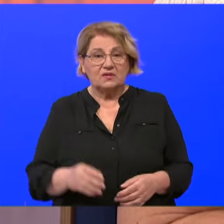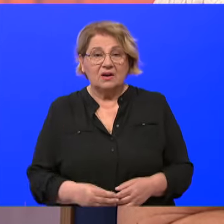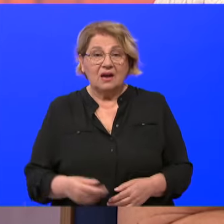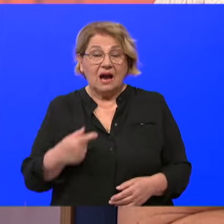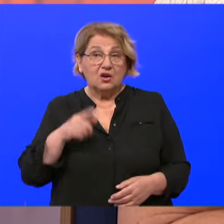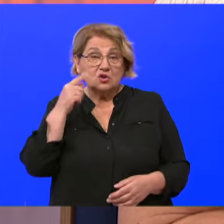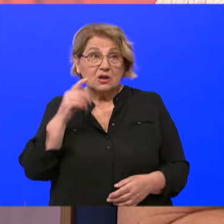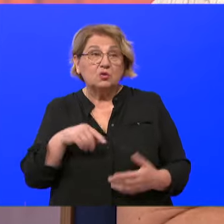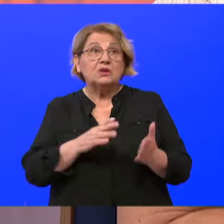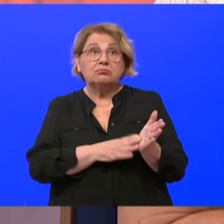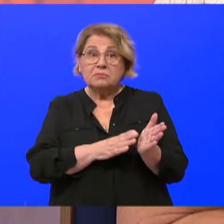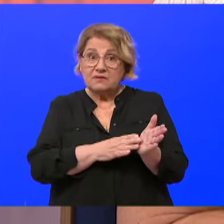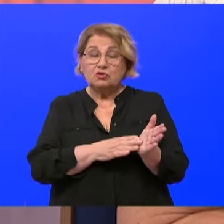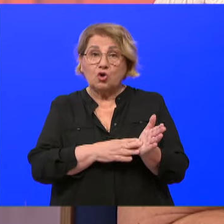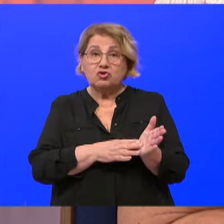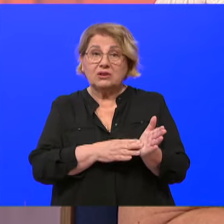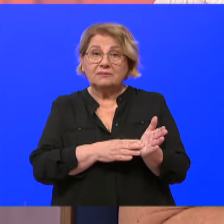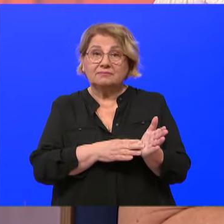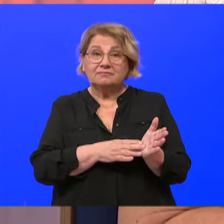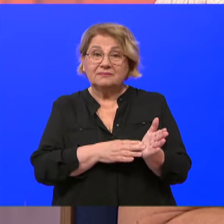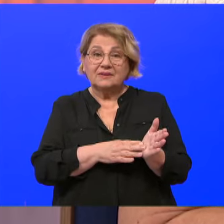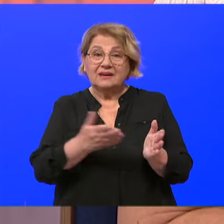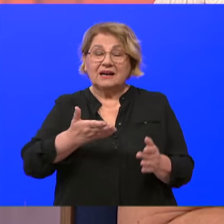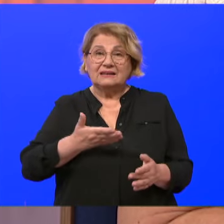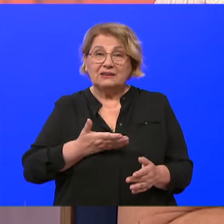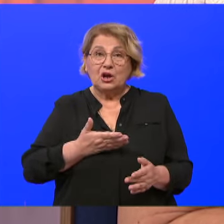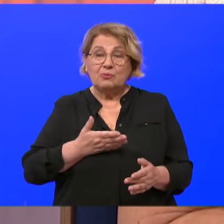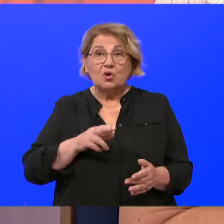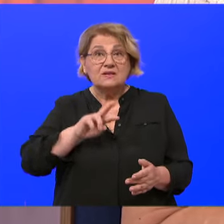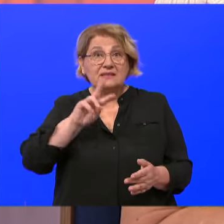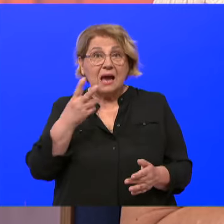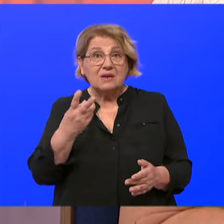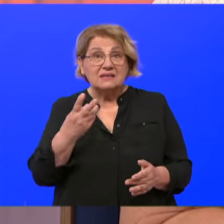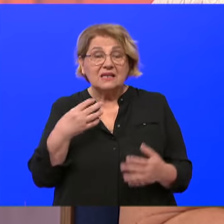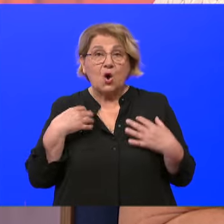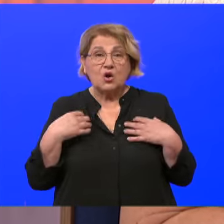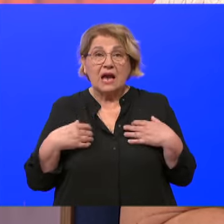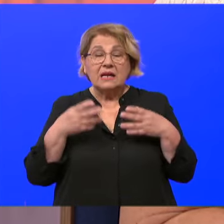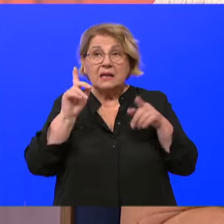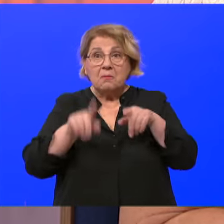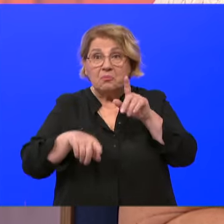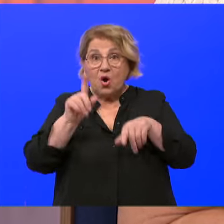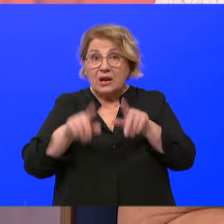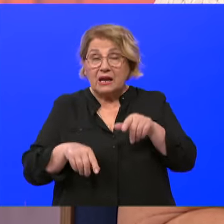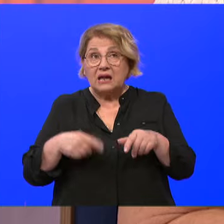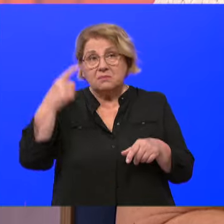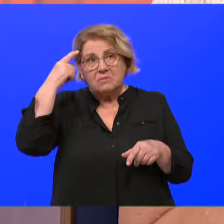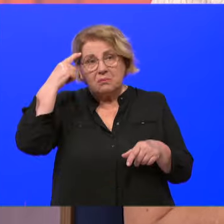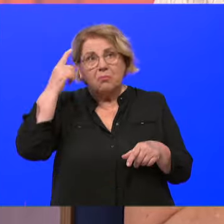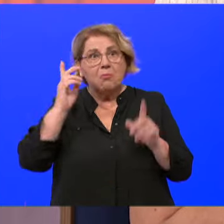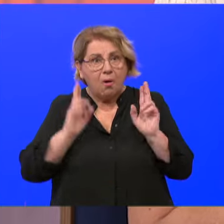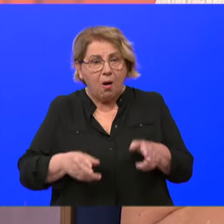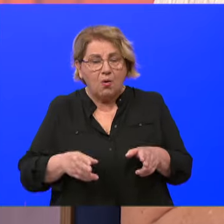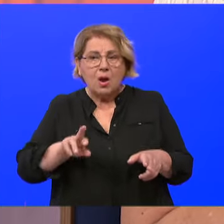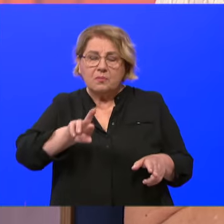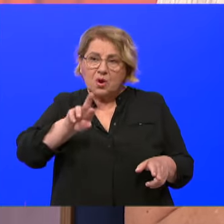tako ljudi posvjedočili da kad dobiju transplantirani organ da ponekad mogu mijenjati svoje osobne karakteristike